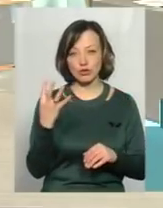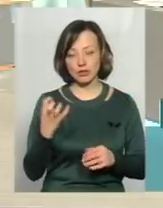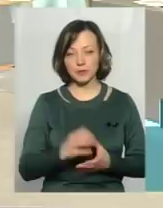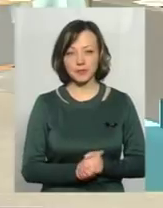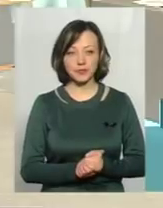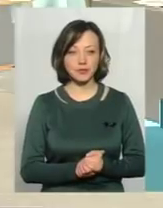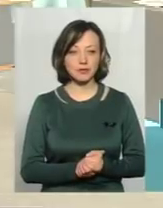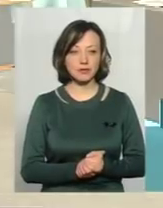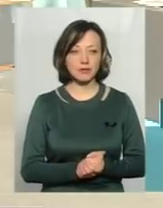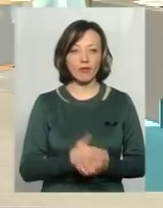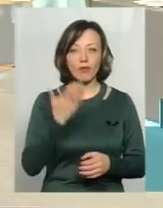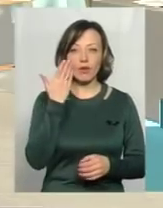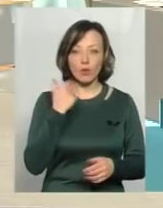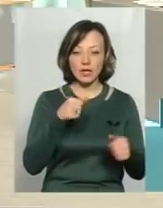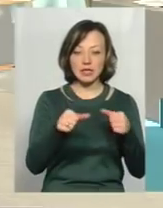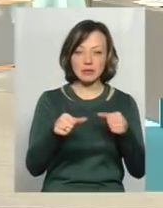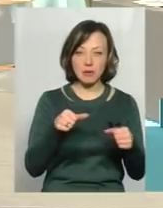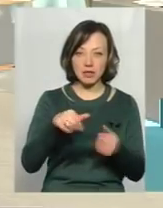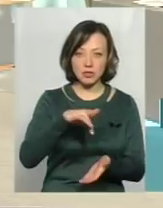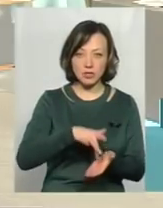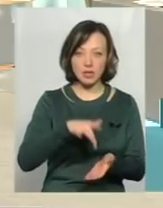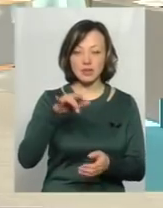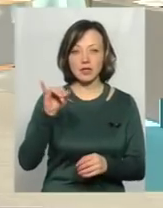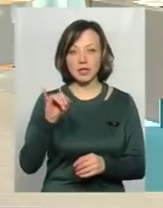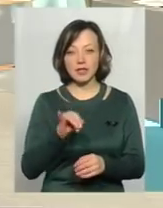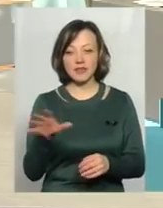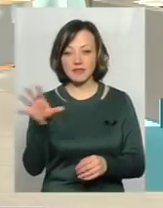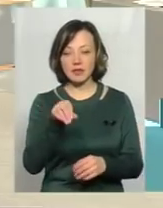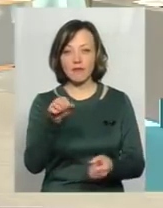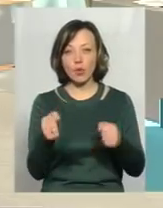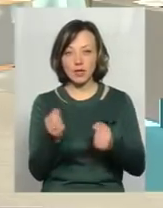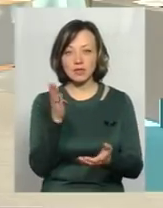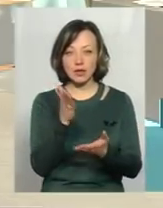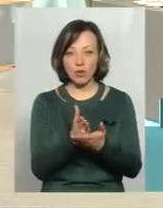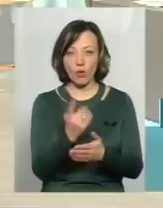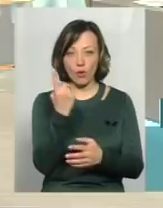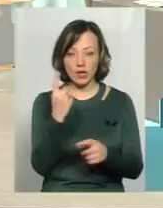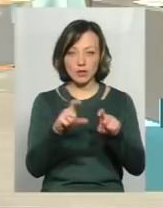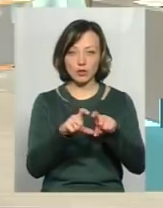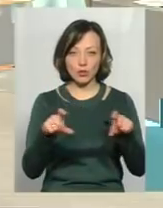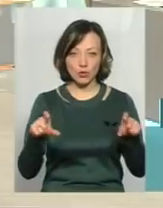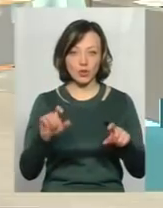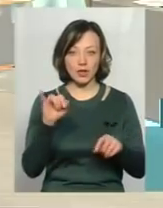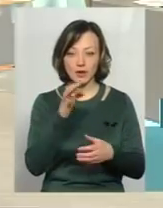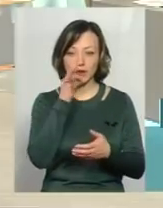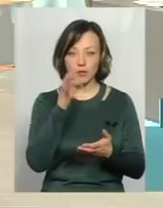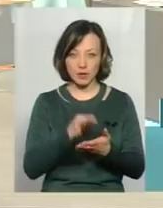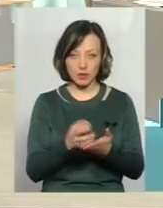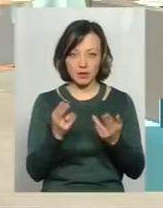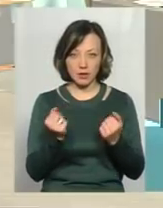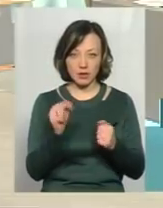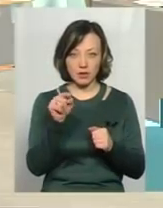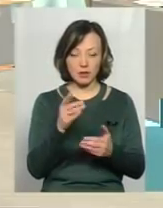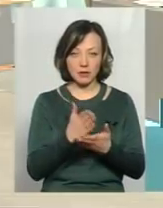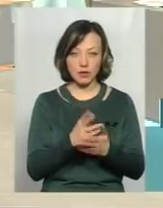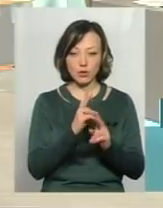це є. Тобто, коли і диспетчерський центр, і всі водії знаходяться в одній структурі і несуть відповідальність. Тобто, там вже